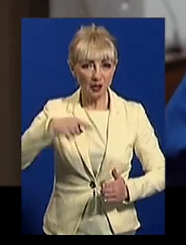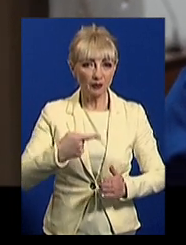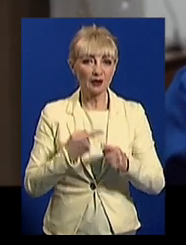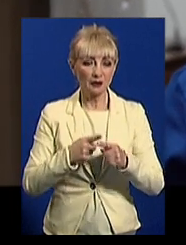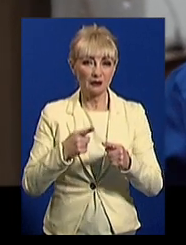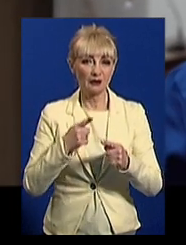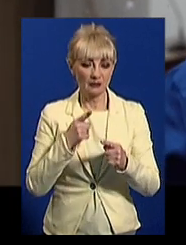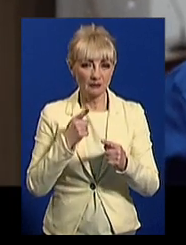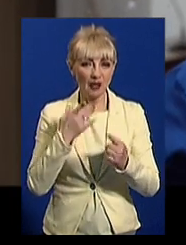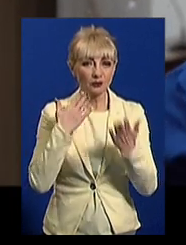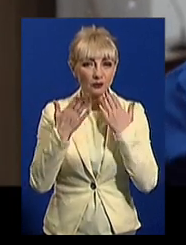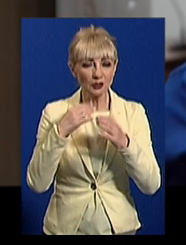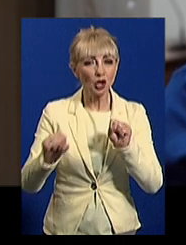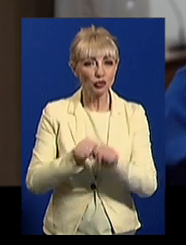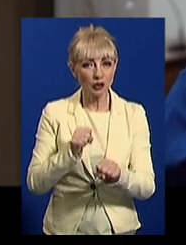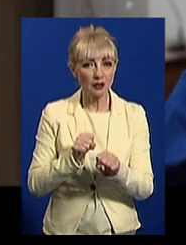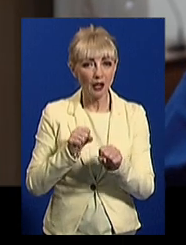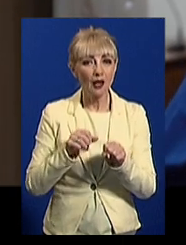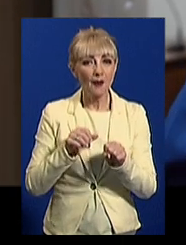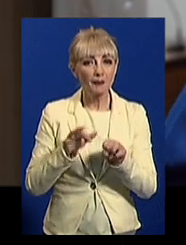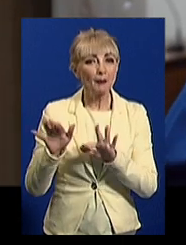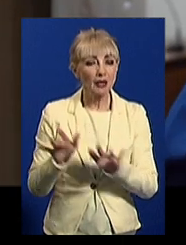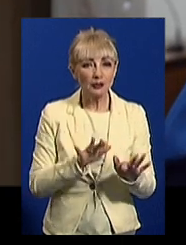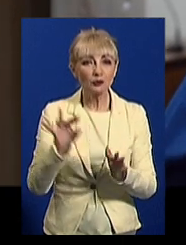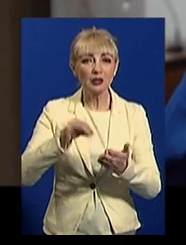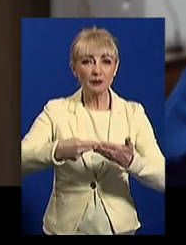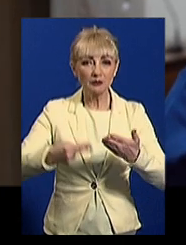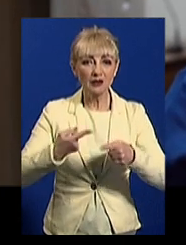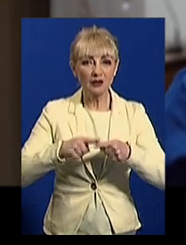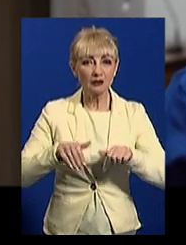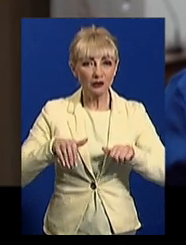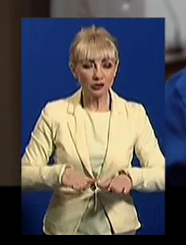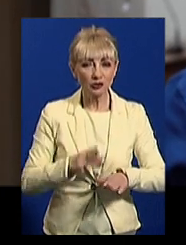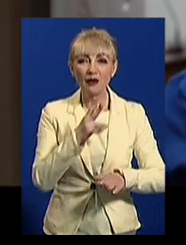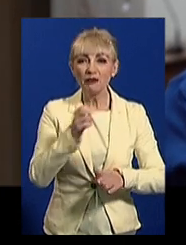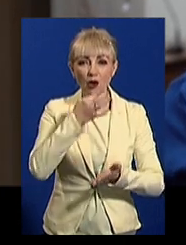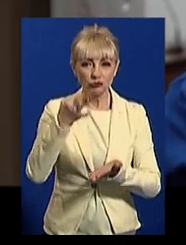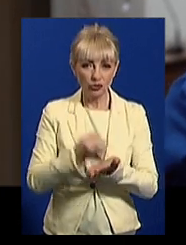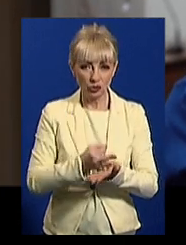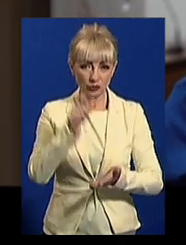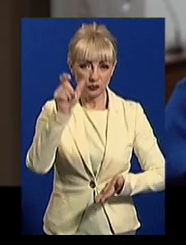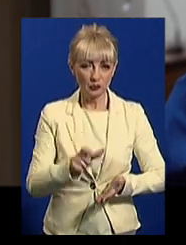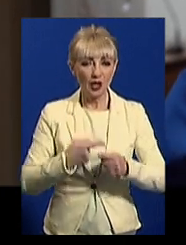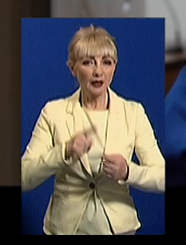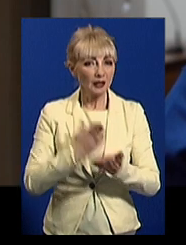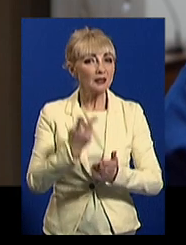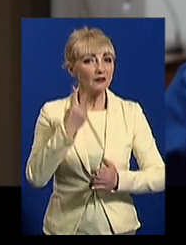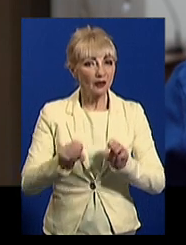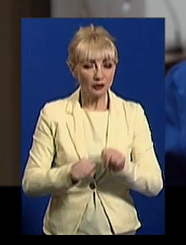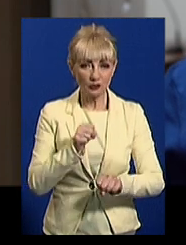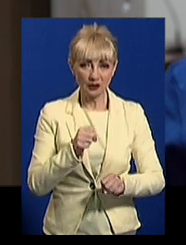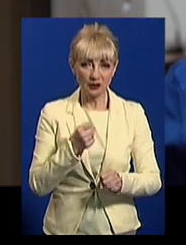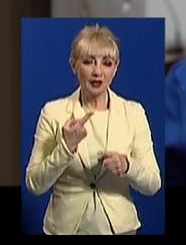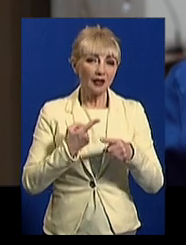порушення процедури і стосуються підписання цих рішень неуповноваженої особи. Це є два серйозні порушення, ну,